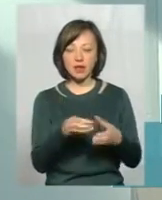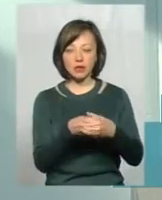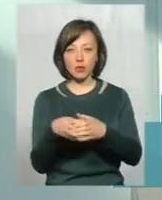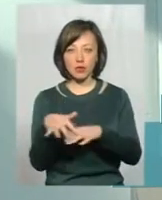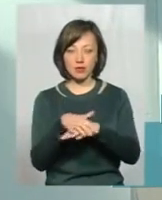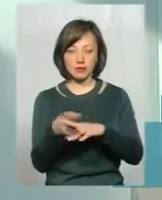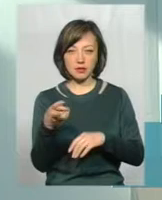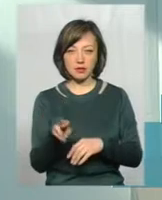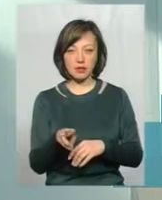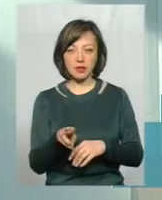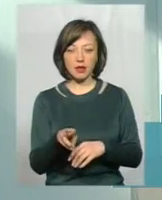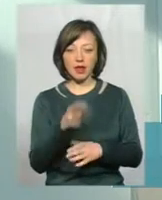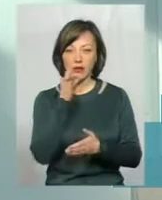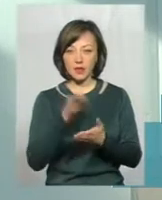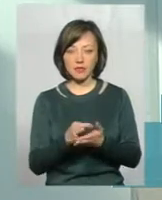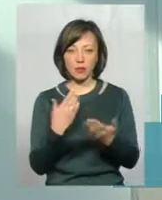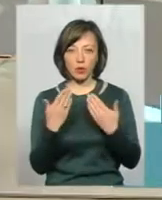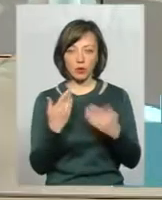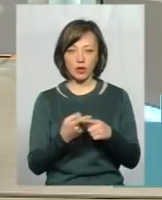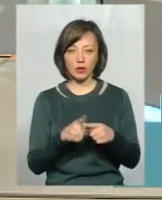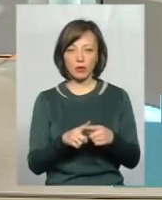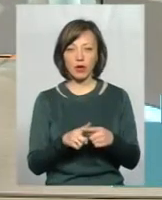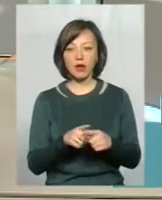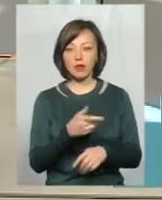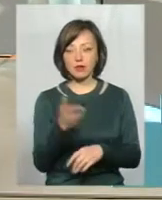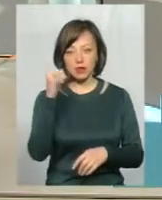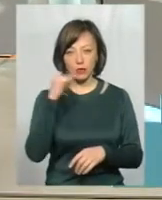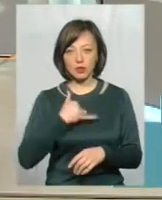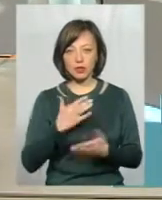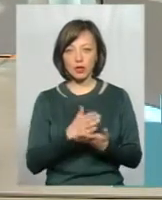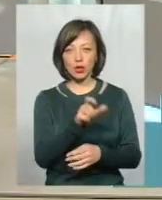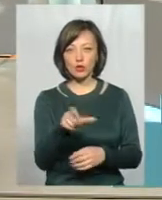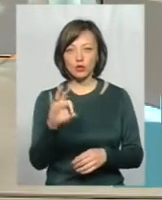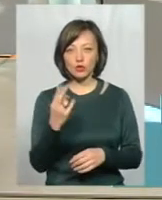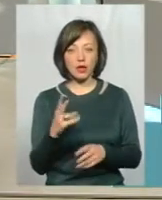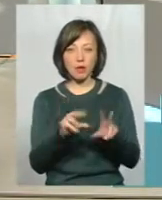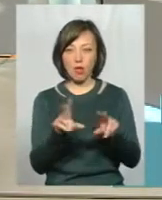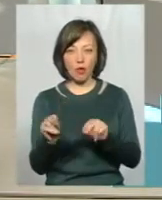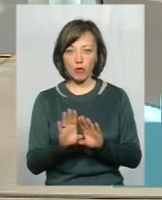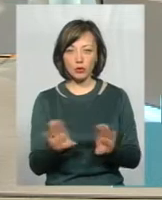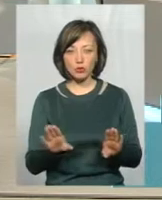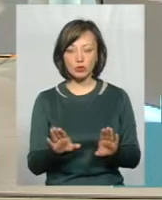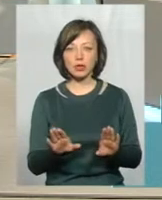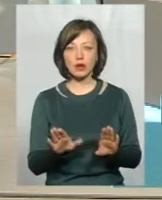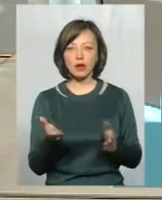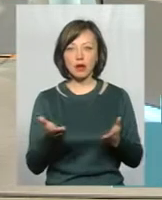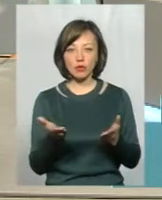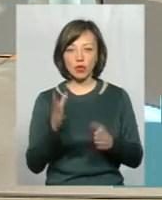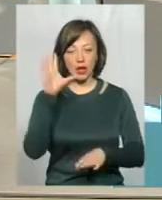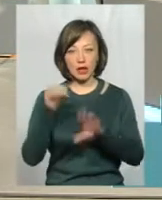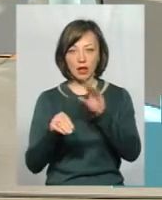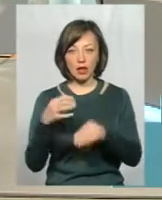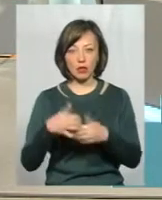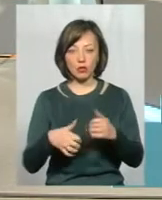населення відповідно до цього підходять. Ви знаєте, у нас є люди соціально неблагополучні, які ігнорирують